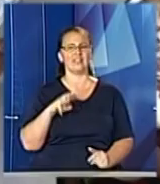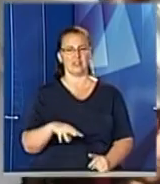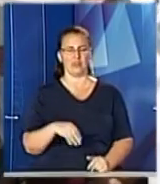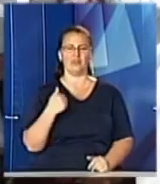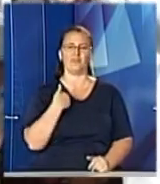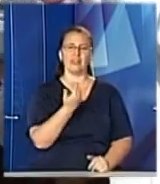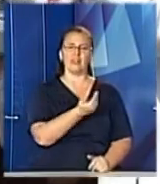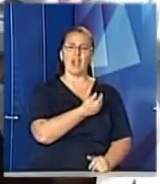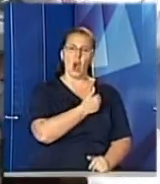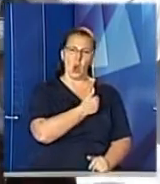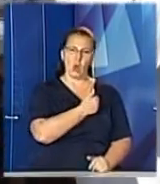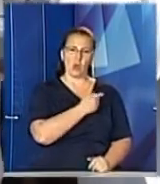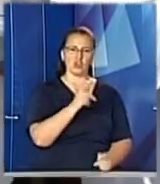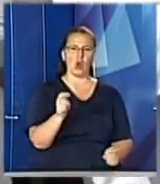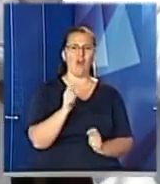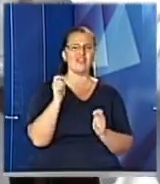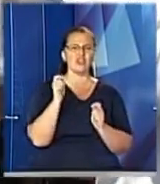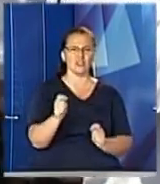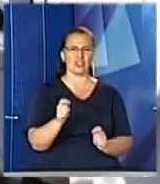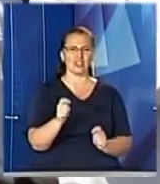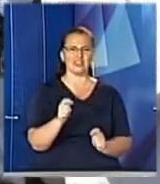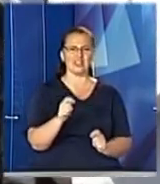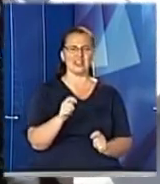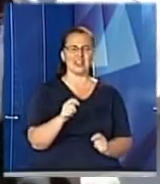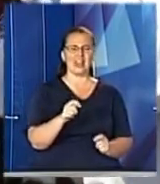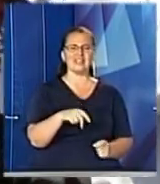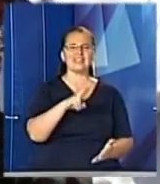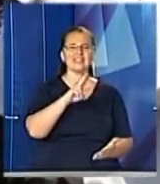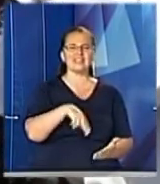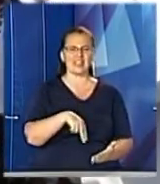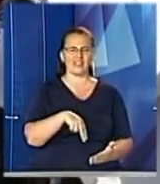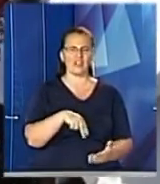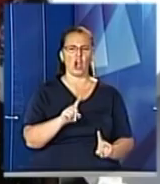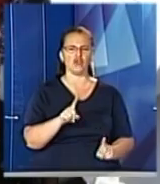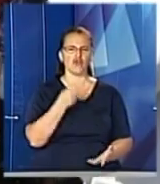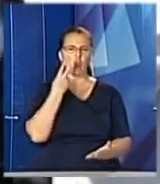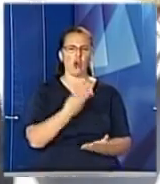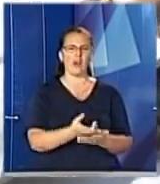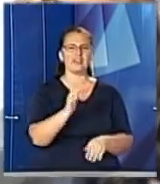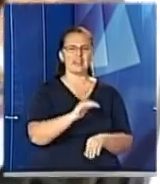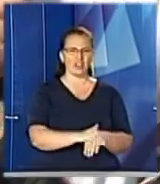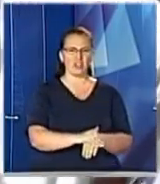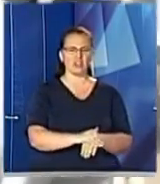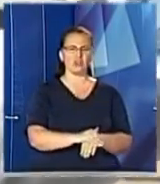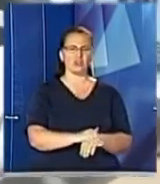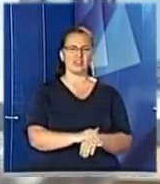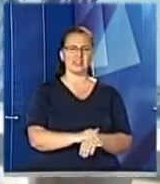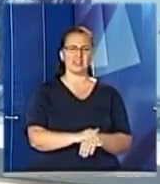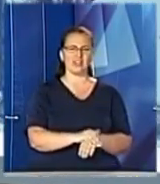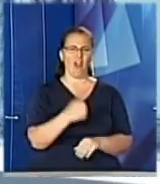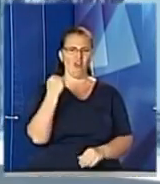вручити сертифікат, який засвідчує фіксацію